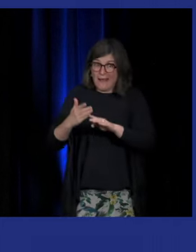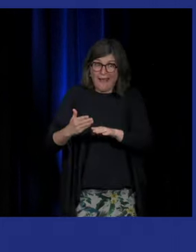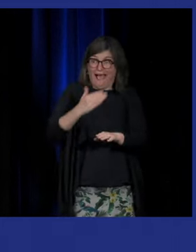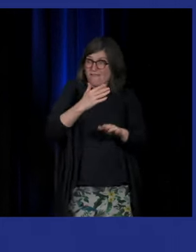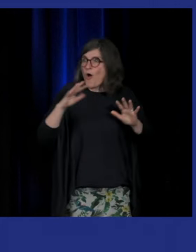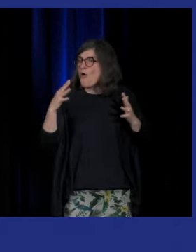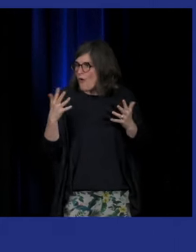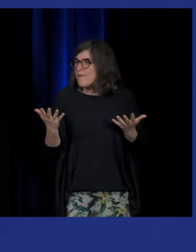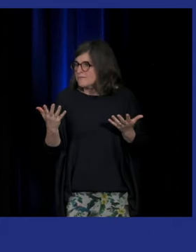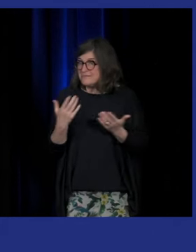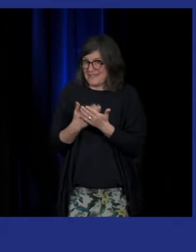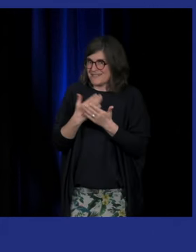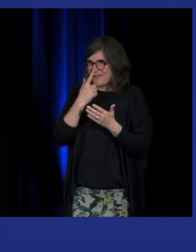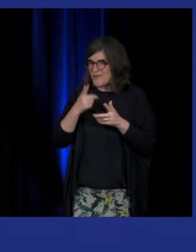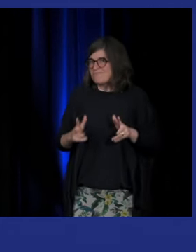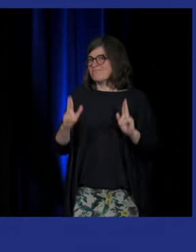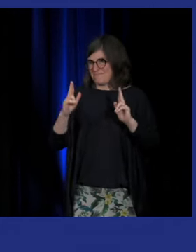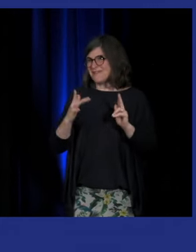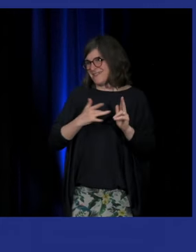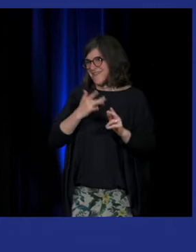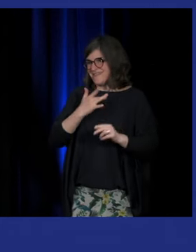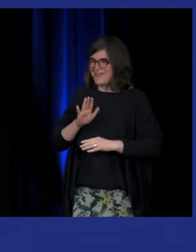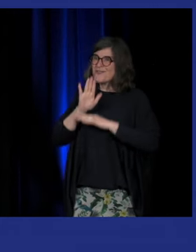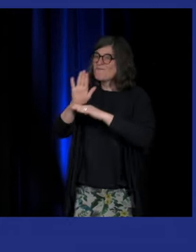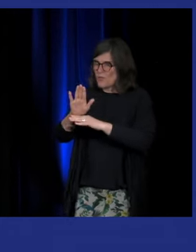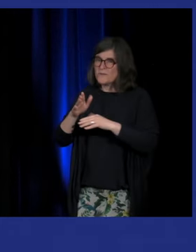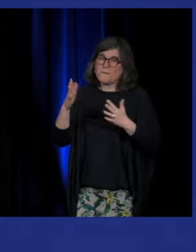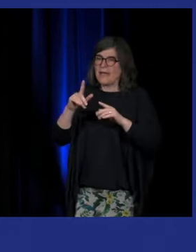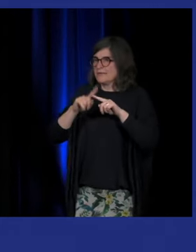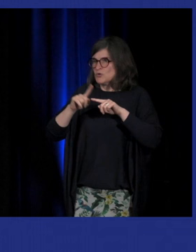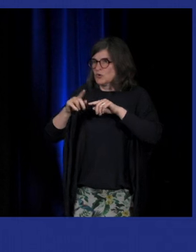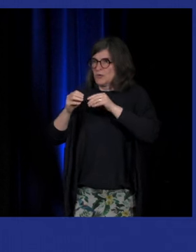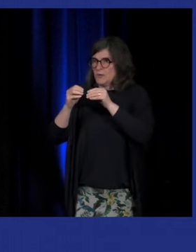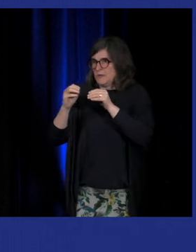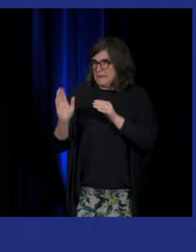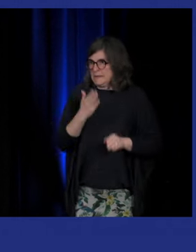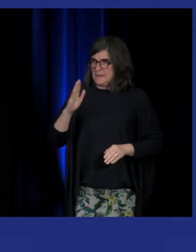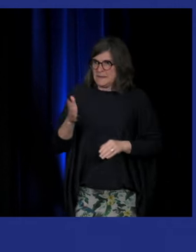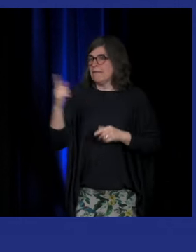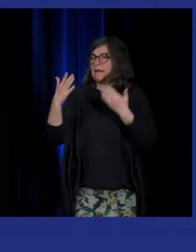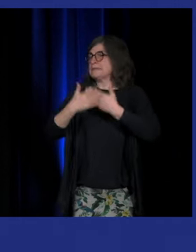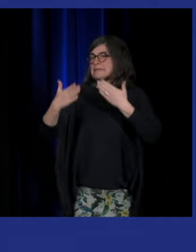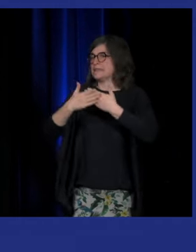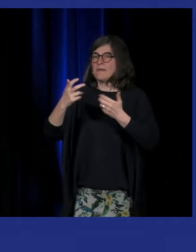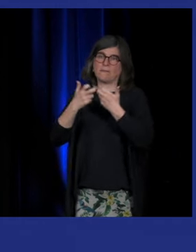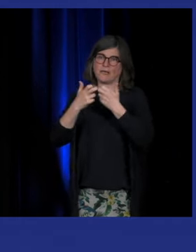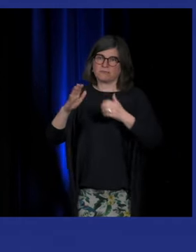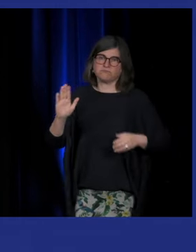donc cette partie nous paraissait intéressante à montrer donc on va laisser passer le cinéma puisque